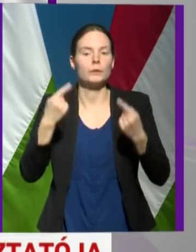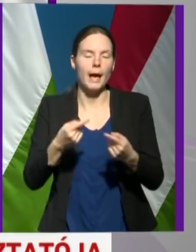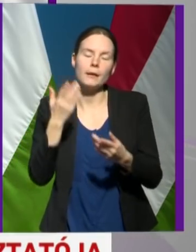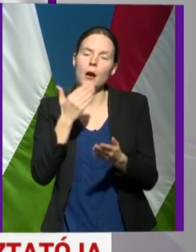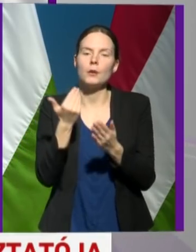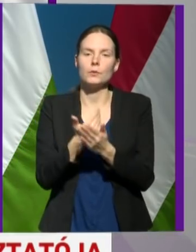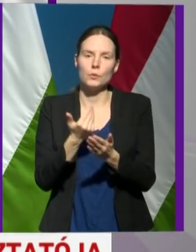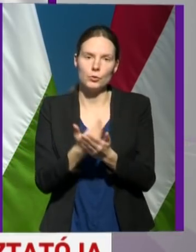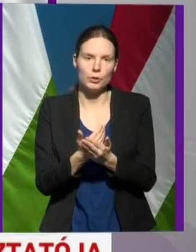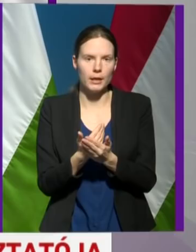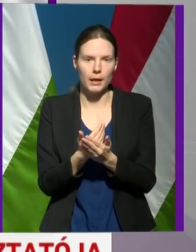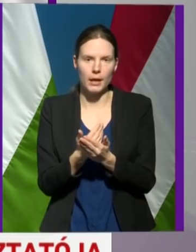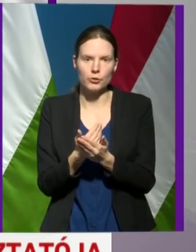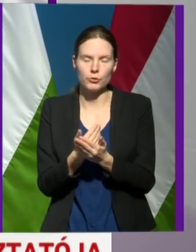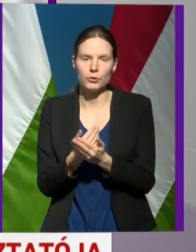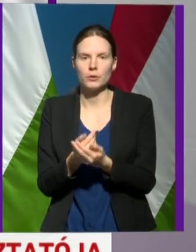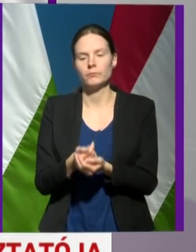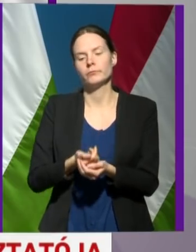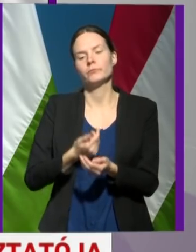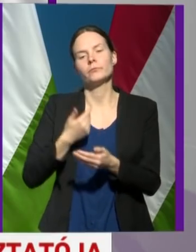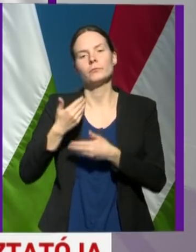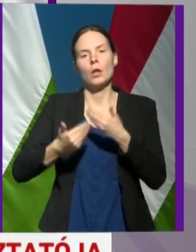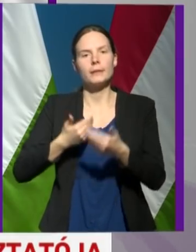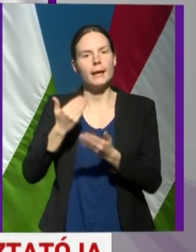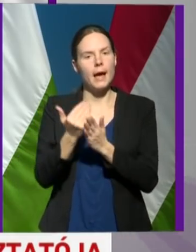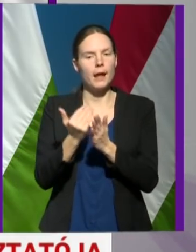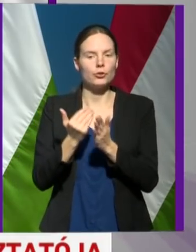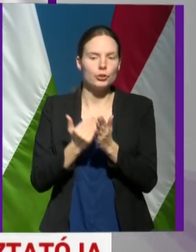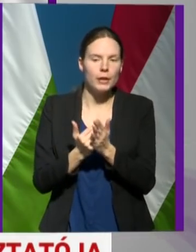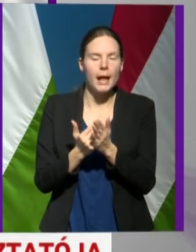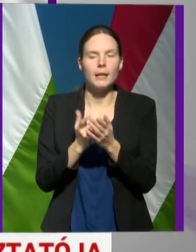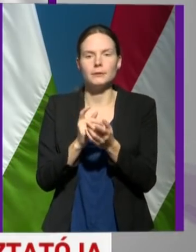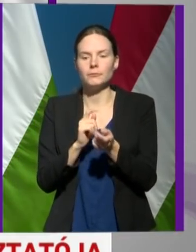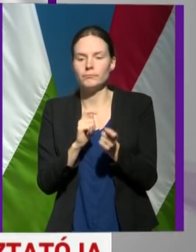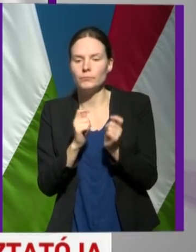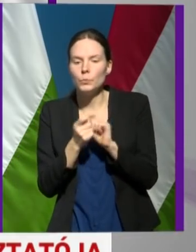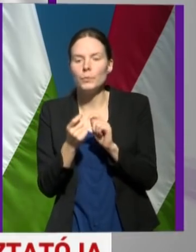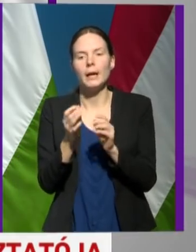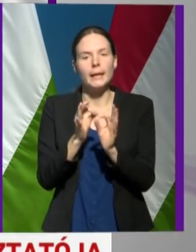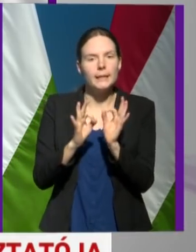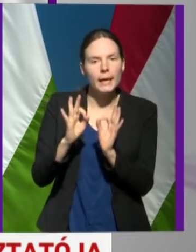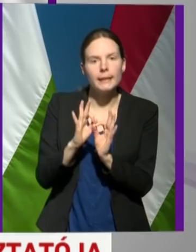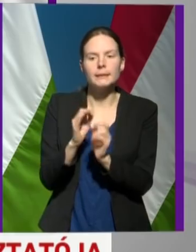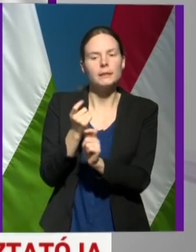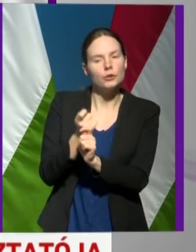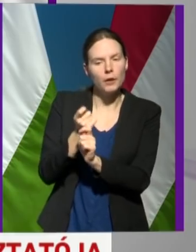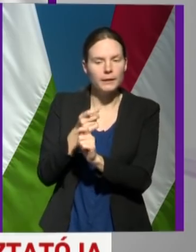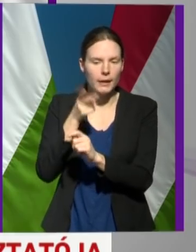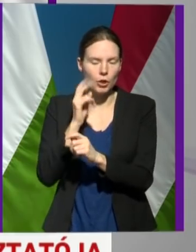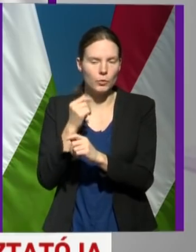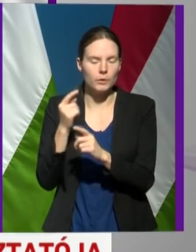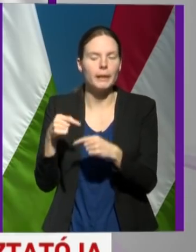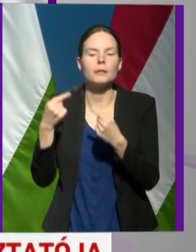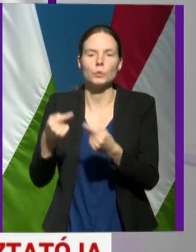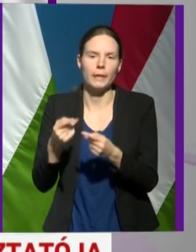szükséges az általunk elkészített eljárásrendnek valamiféle kiegészítése, korrekturája, azt tegyük